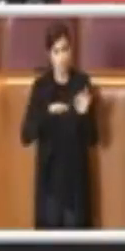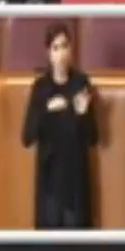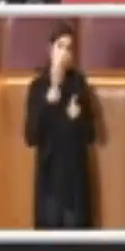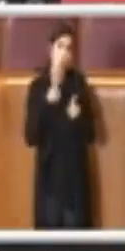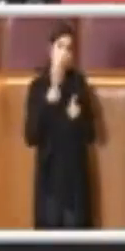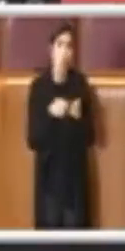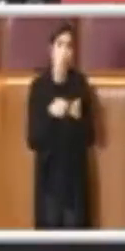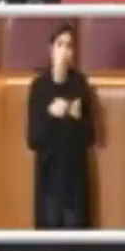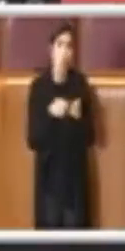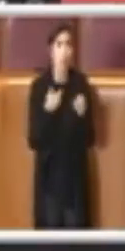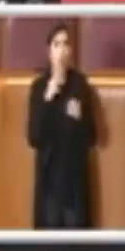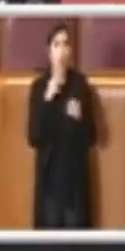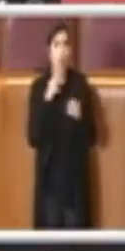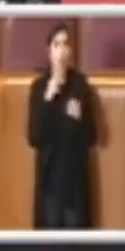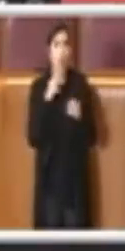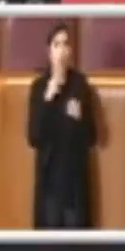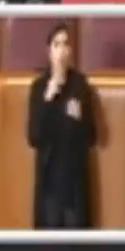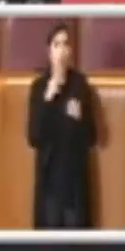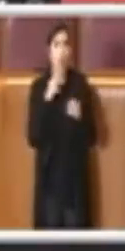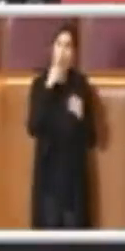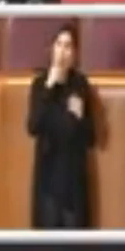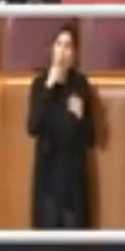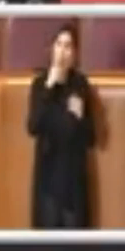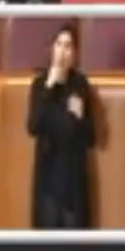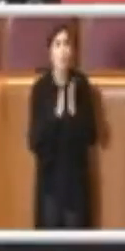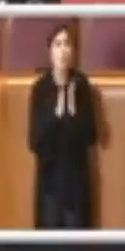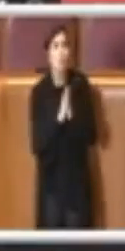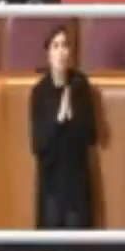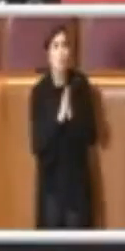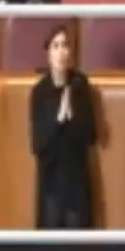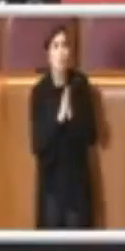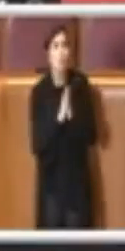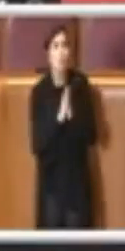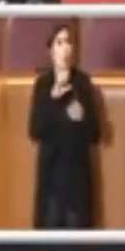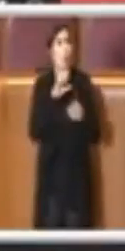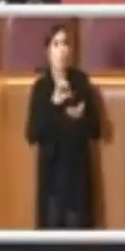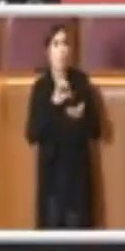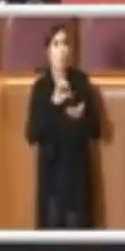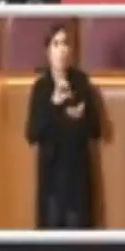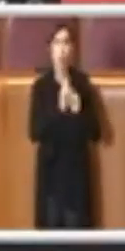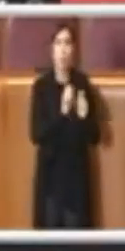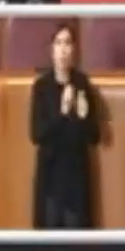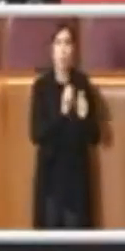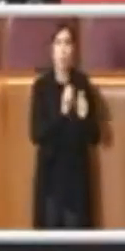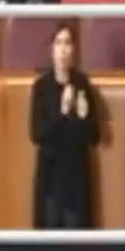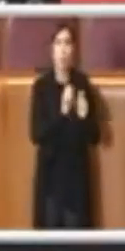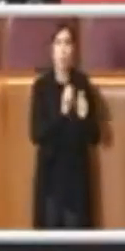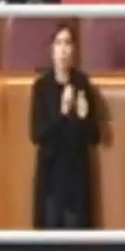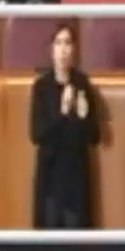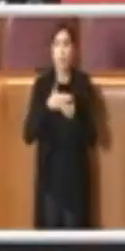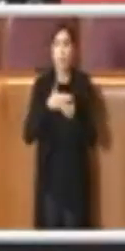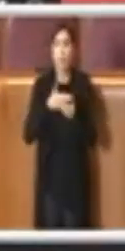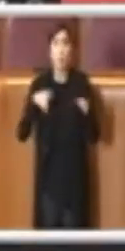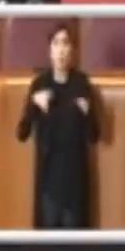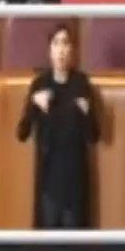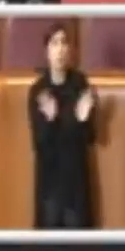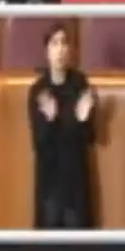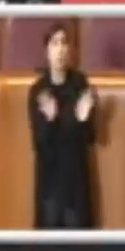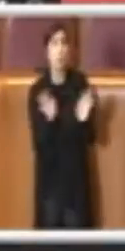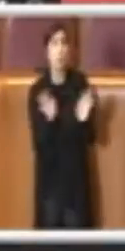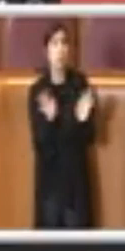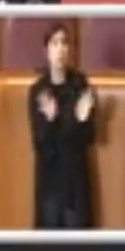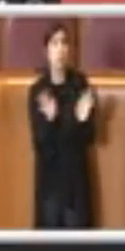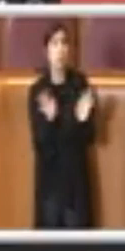commerciali, certi spazi pubblici che non sono stati chiusi e che non manca gli stessi musei, che non